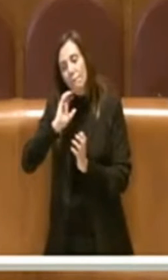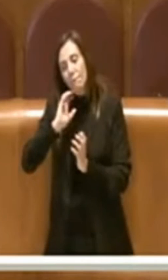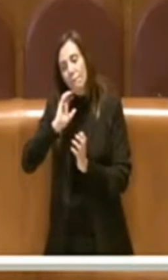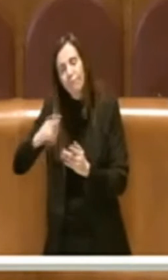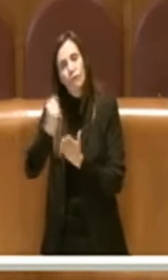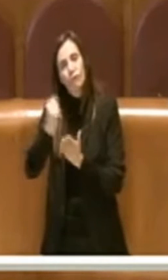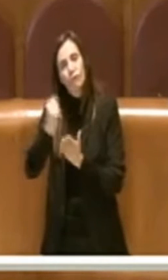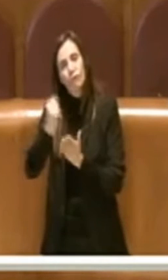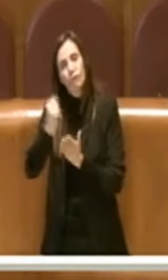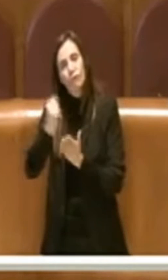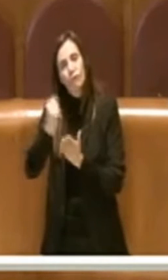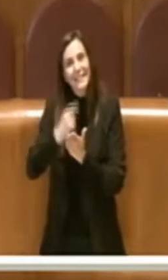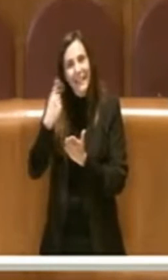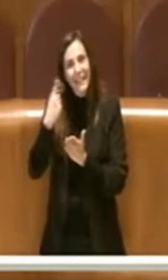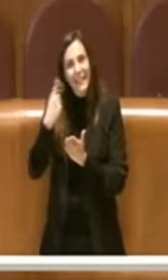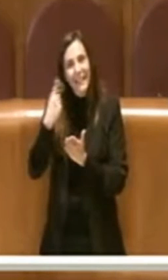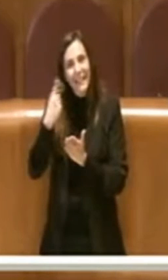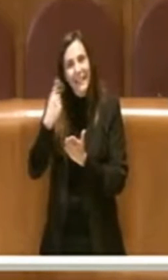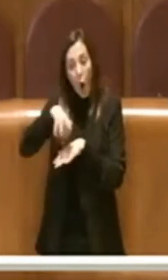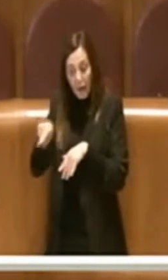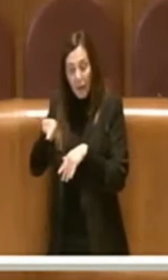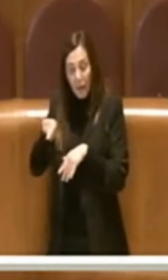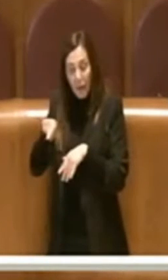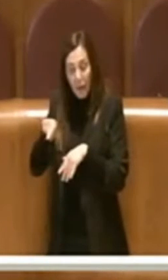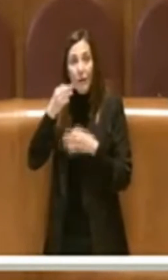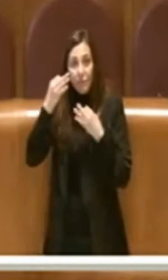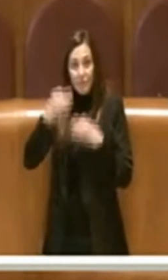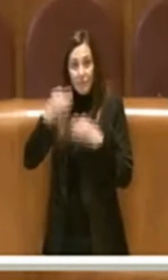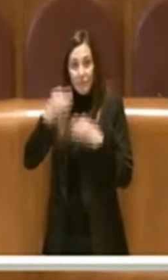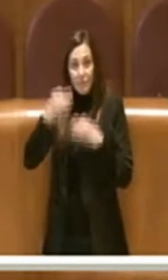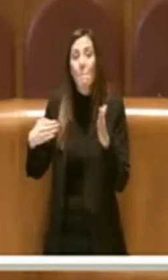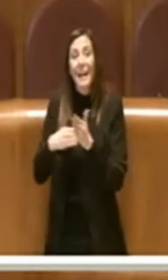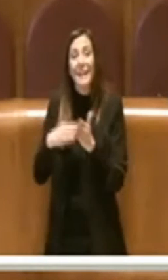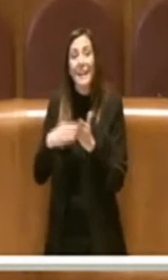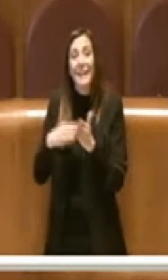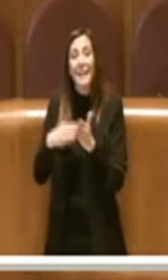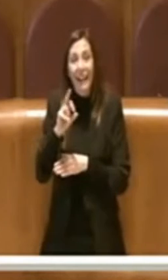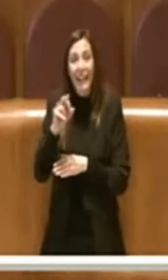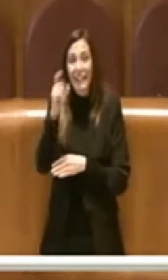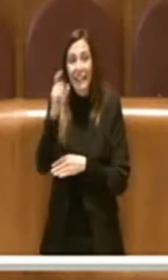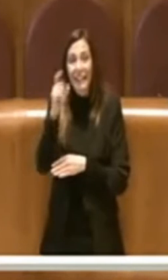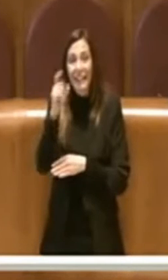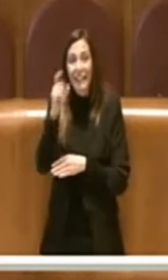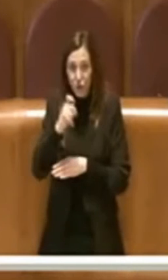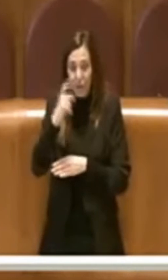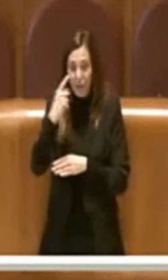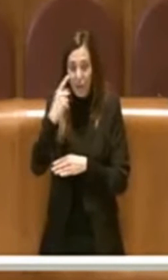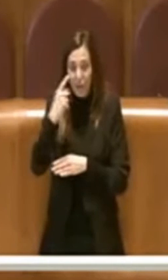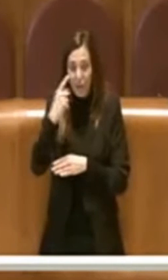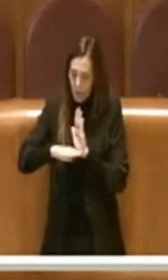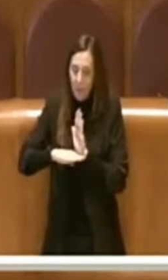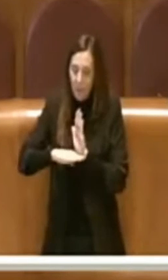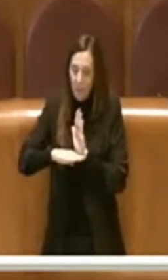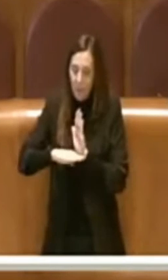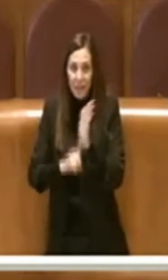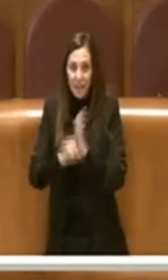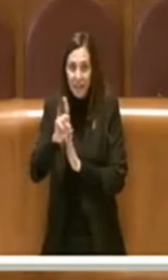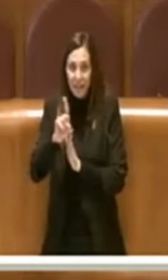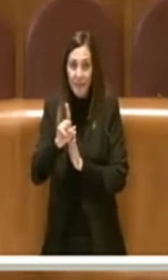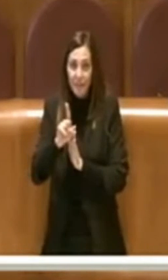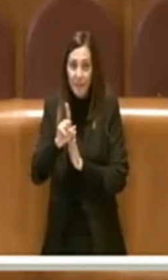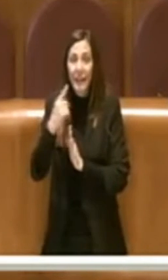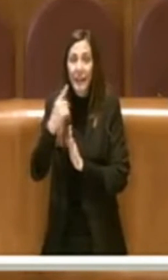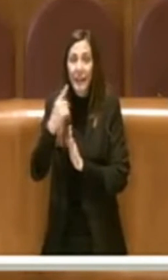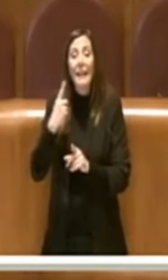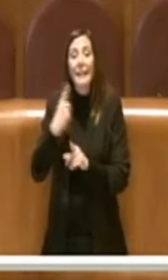il predetto organo con propria deliberazione da adottare entro 30 giorni anche qui dalla proclamazione dei risultati delibera tenendo